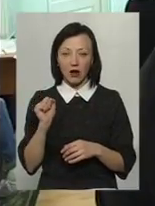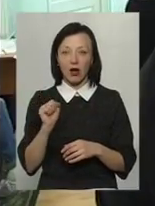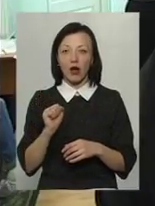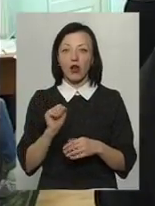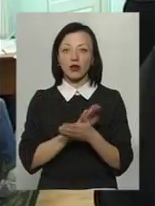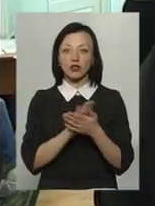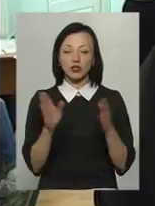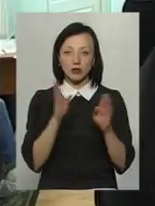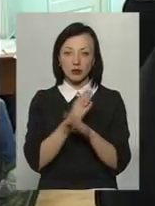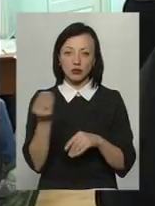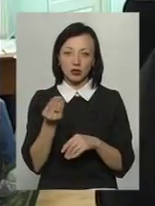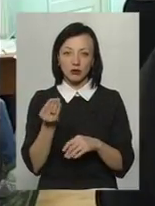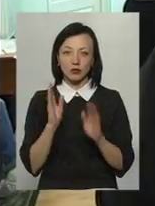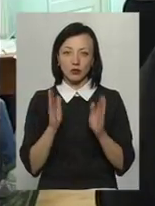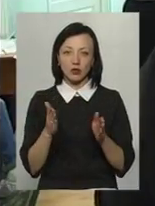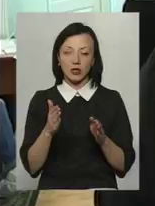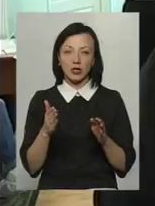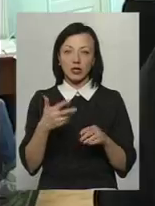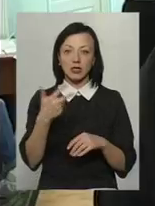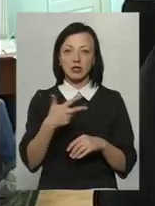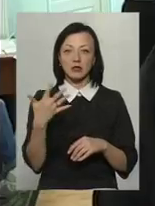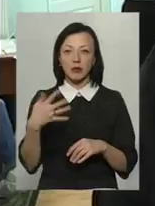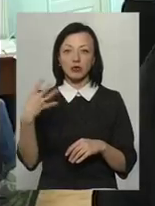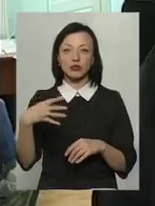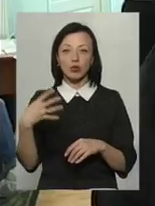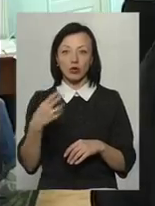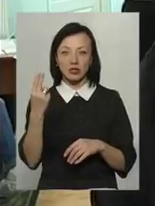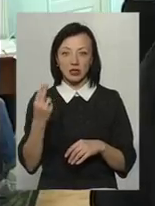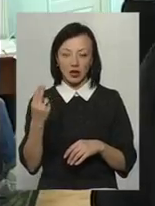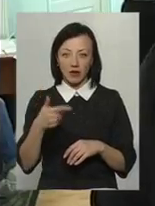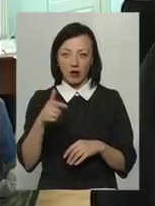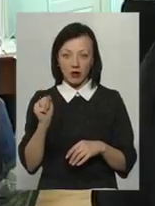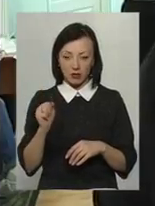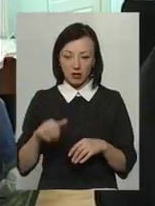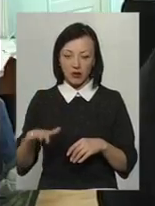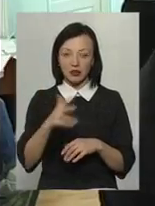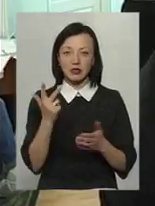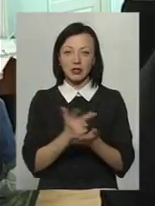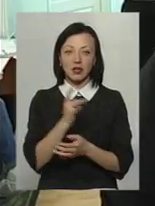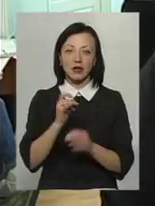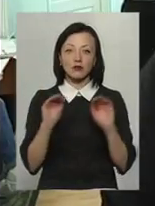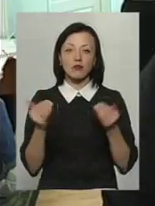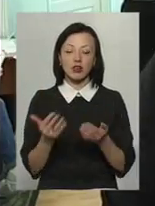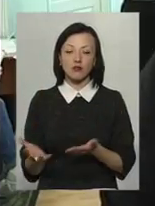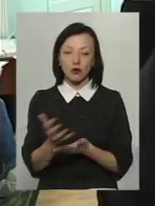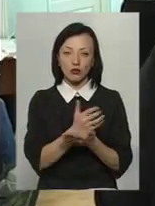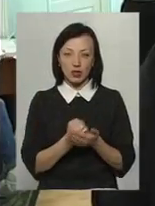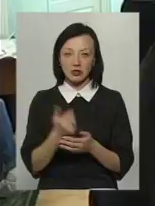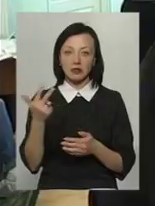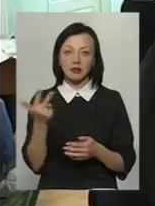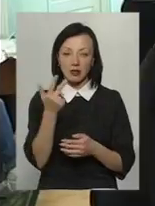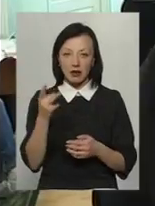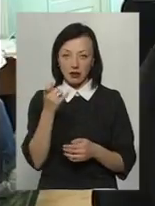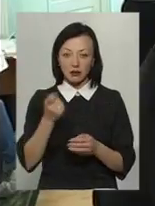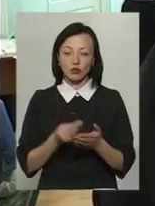органічна пшениця буде складати вражайність близько 35-40 центнерів з гектару. Тобто, фактично, в три рази менше вражайність, відповідно, в три рази буде